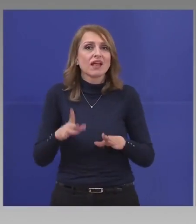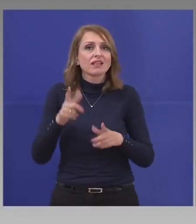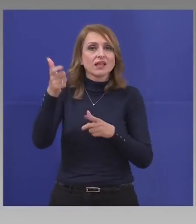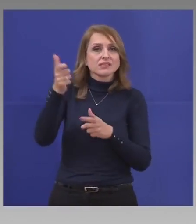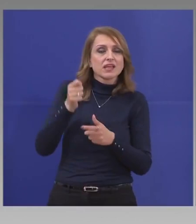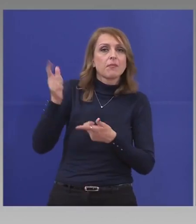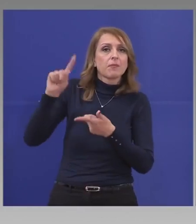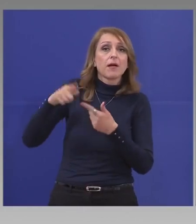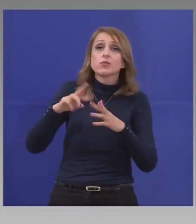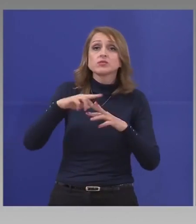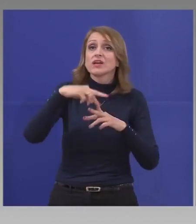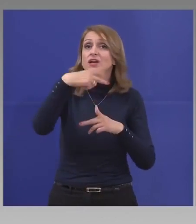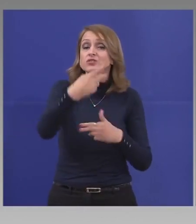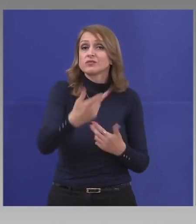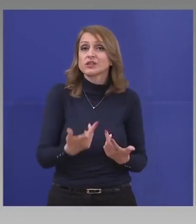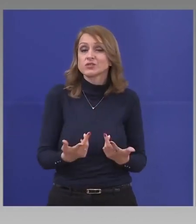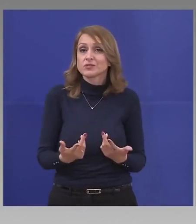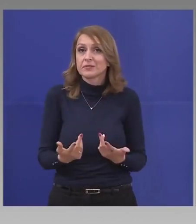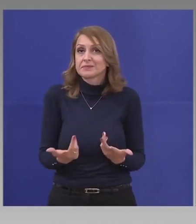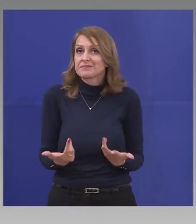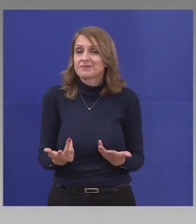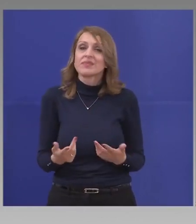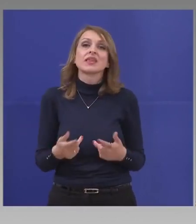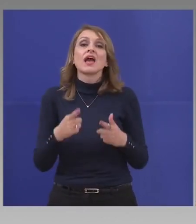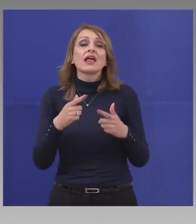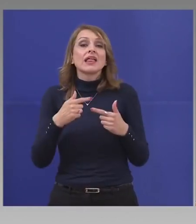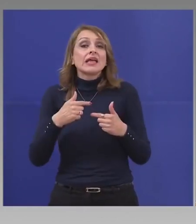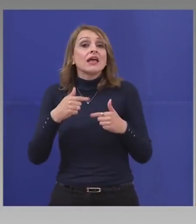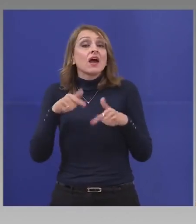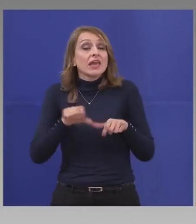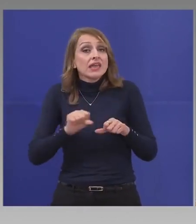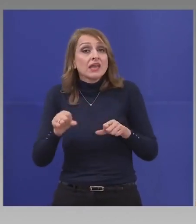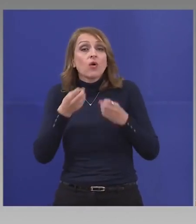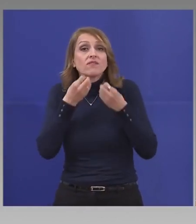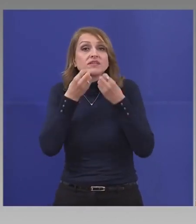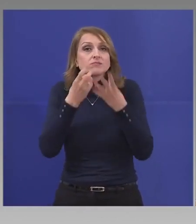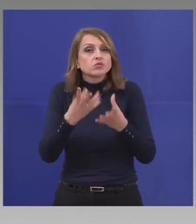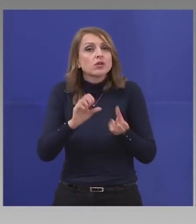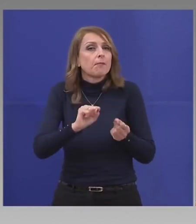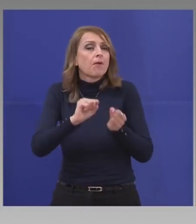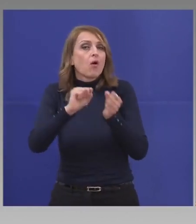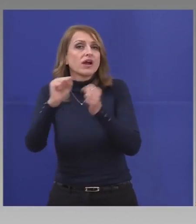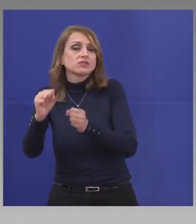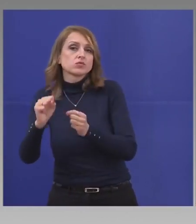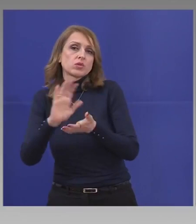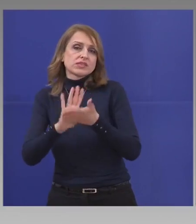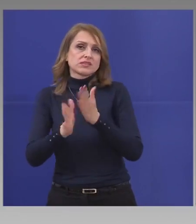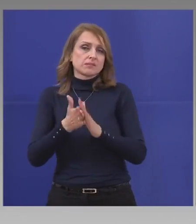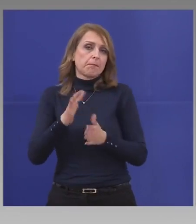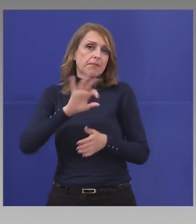Ние не раздаваме от бъдещето. И от възможността по-късно да се справим.